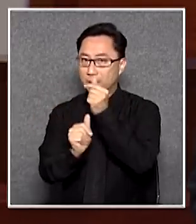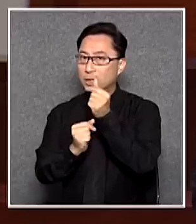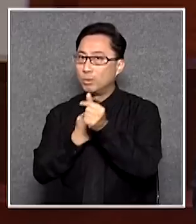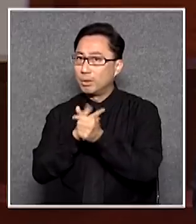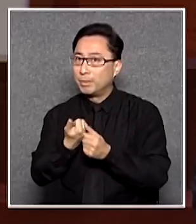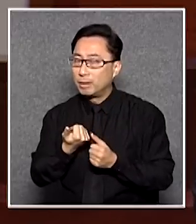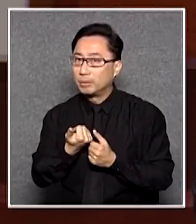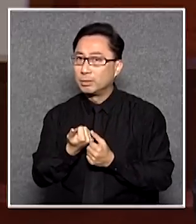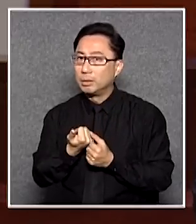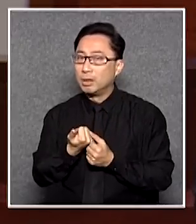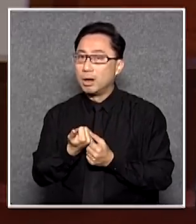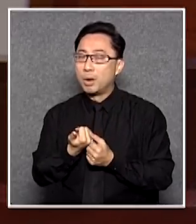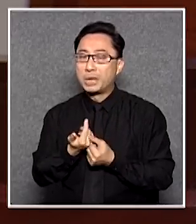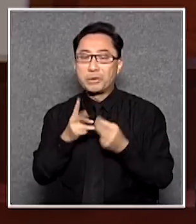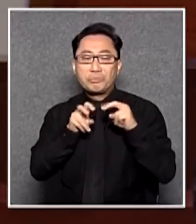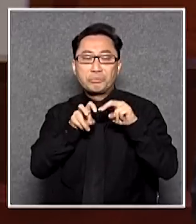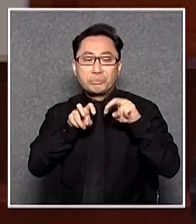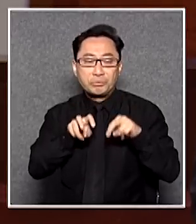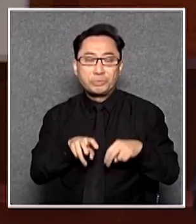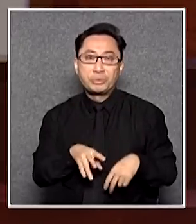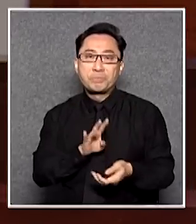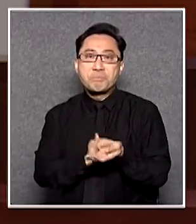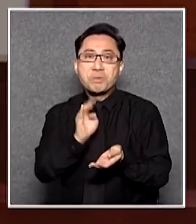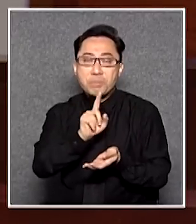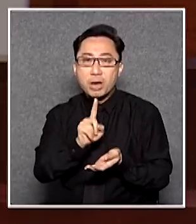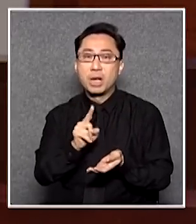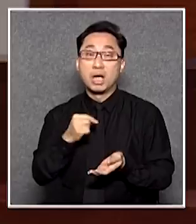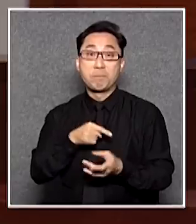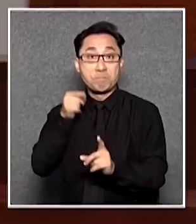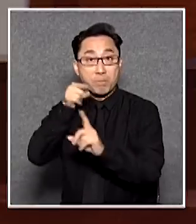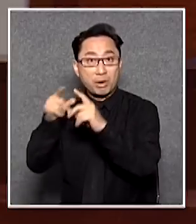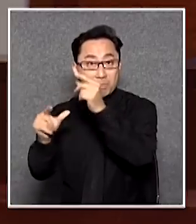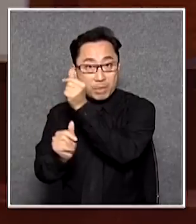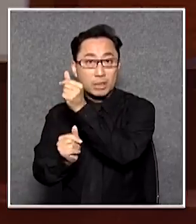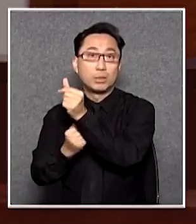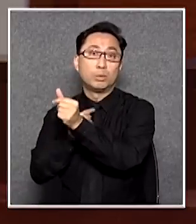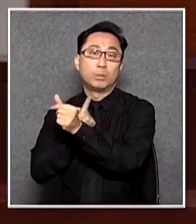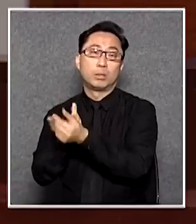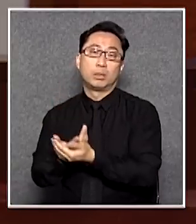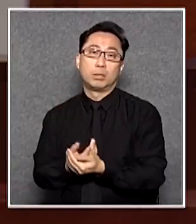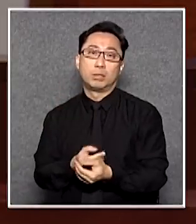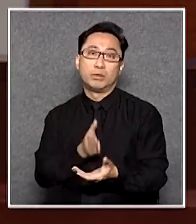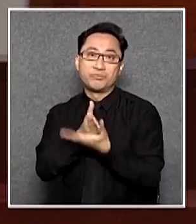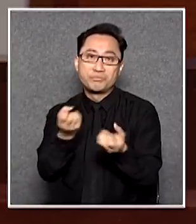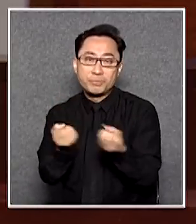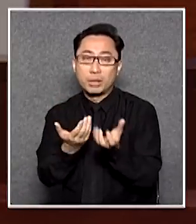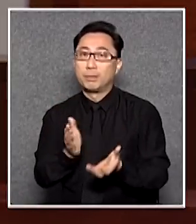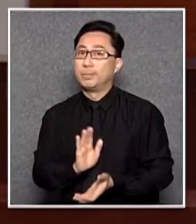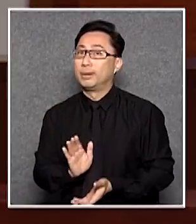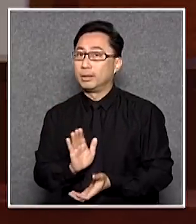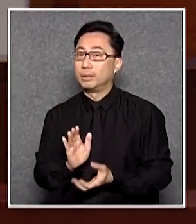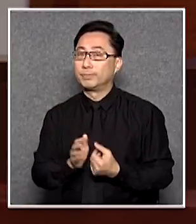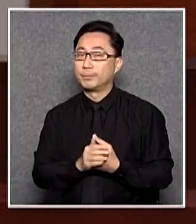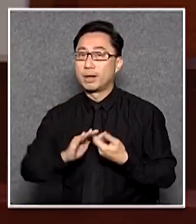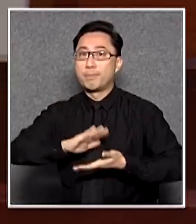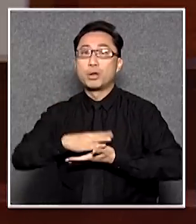或者雞蛋裡面挑骨頭都要的力求完善的意思不是搞事是吧包括版權